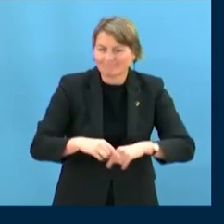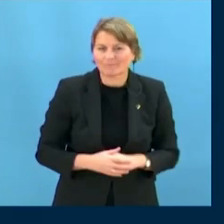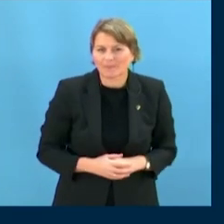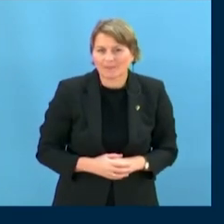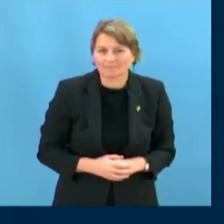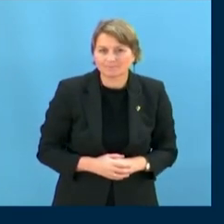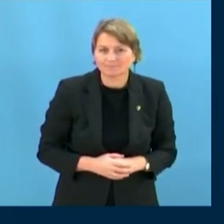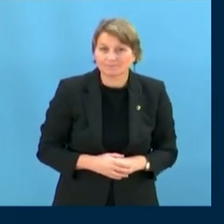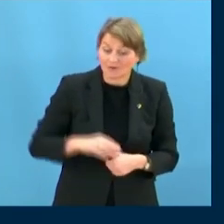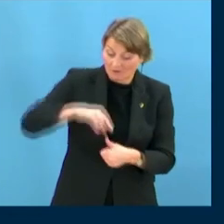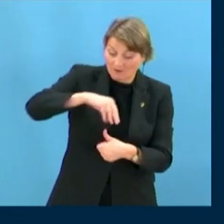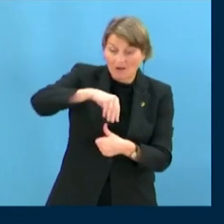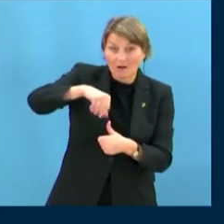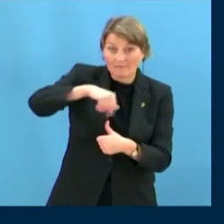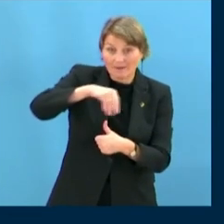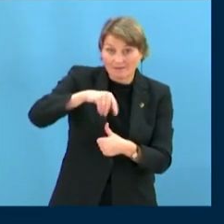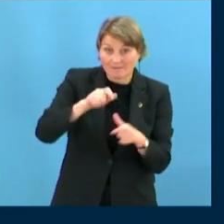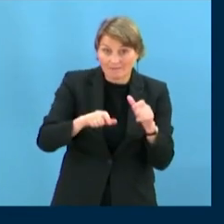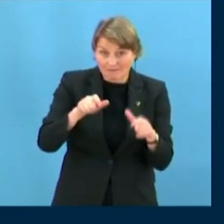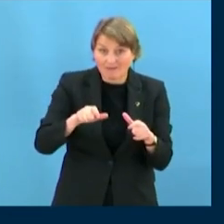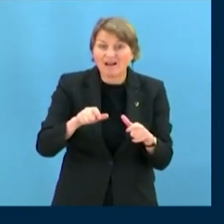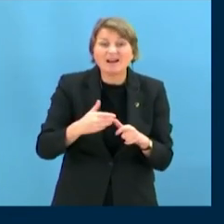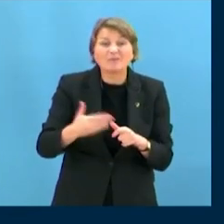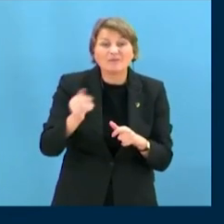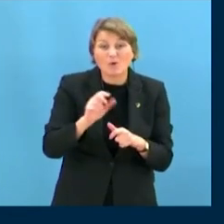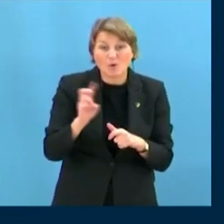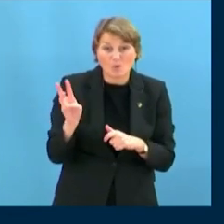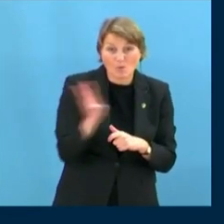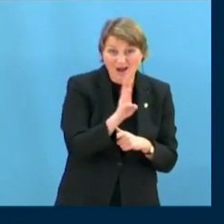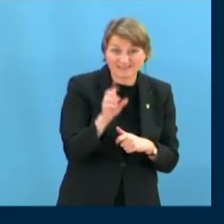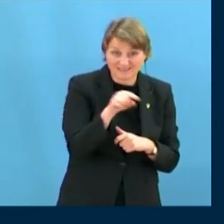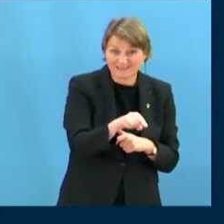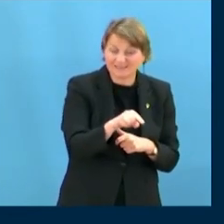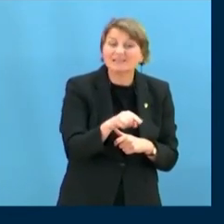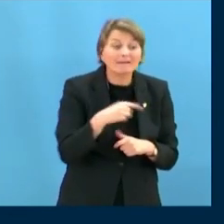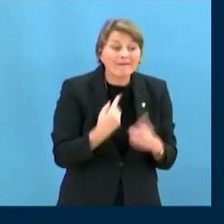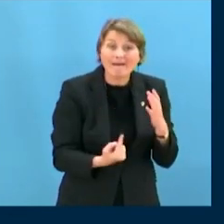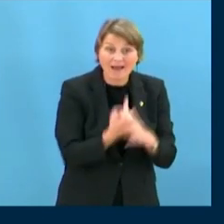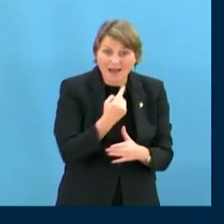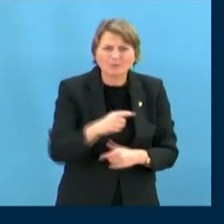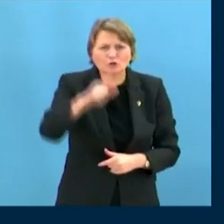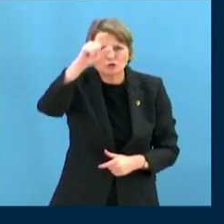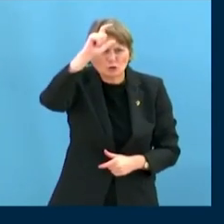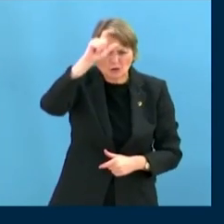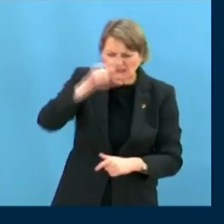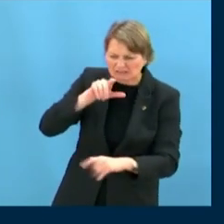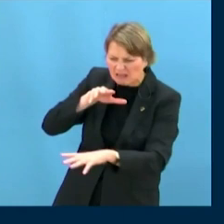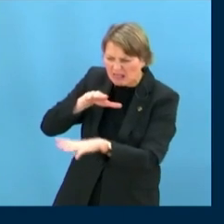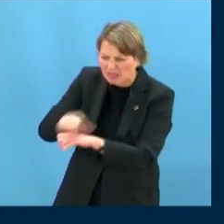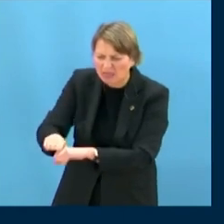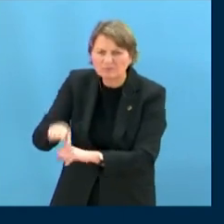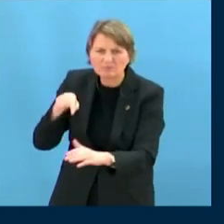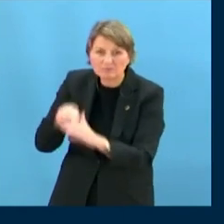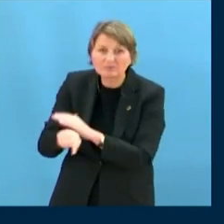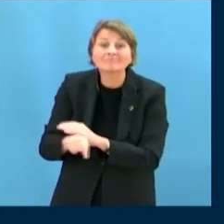l'armée occidentale, reconnue depuis 1920 entre autres par le Conseil suprême des États alliés et associés, par les États-Unis, par le Brésil, par l